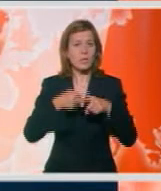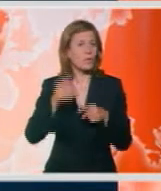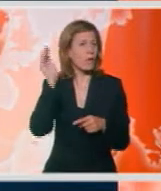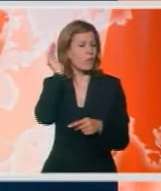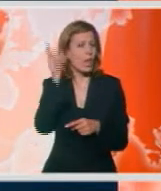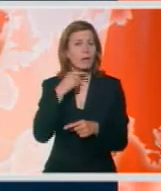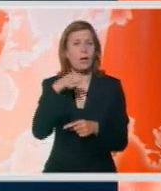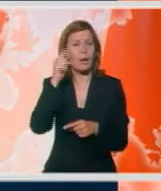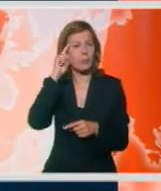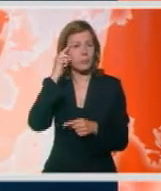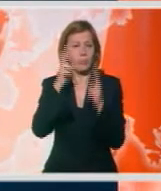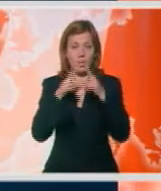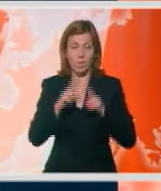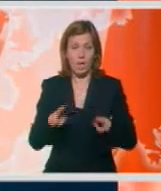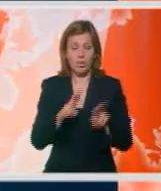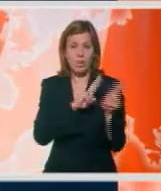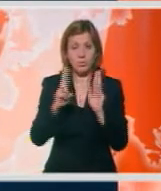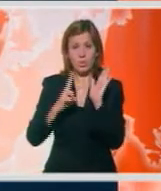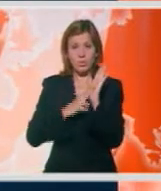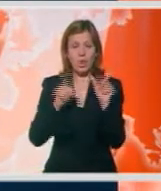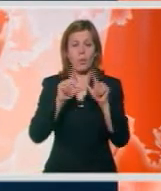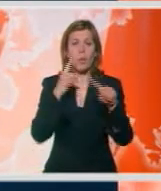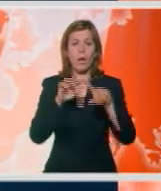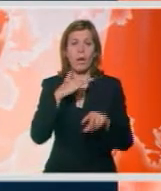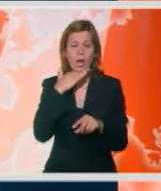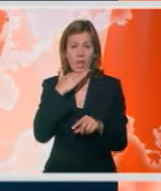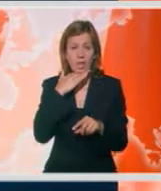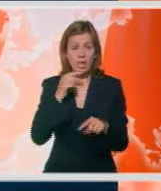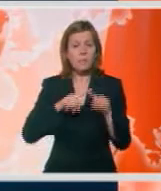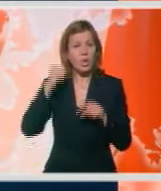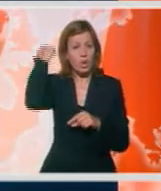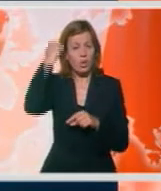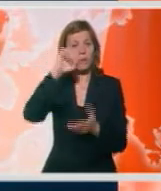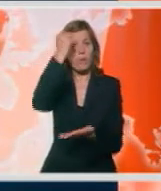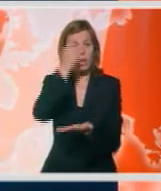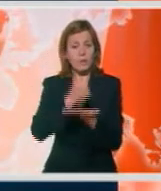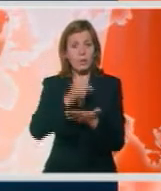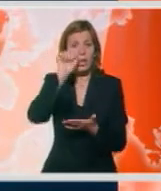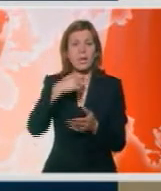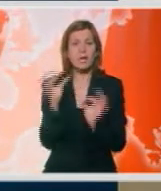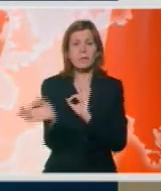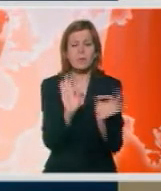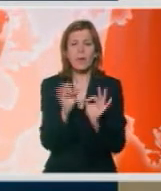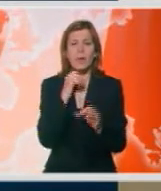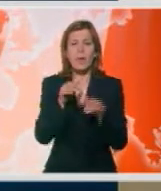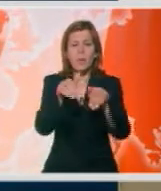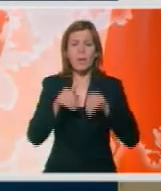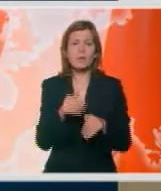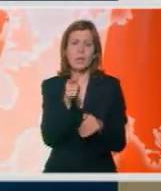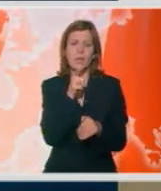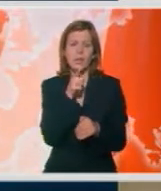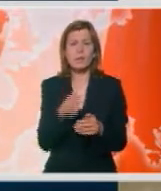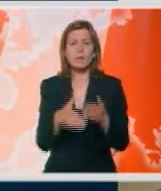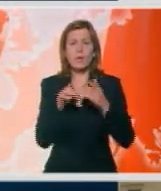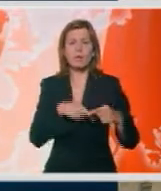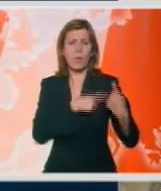reagujući na mišljenje Međunarodnog suda pravde u Hagu o nezavisnosti Kosova. Potvrdila da je spremna da preduzme inicijative i